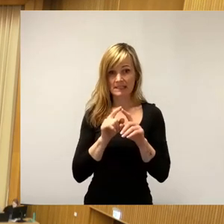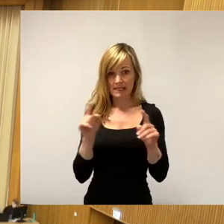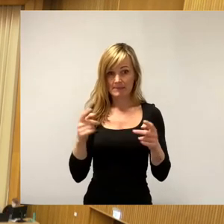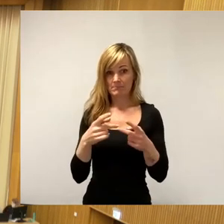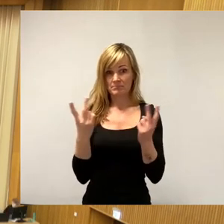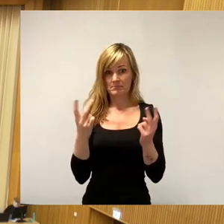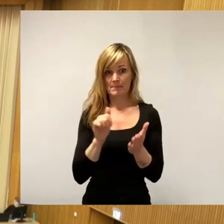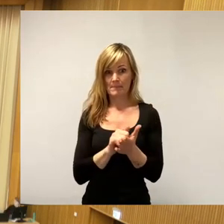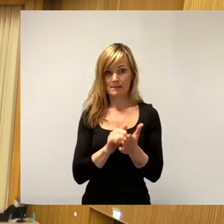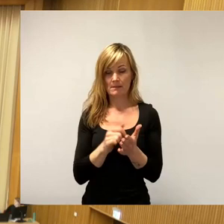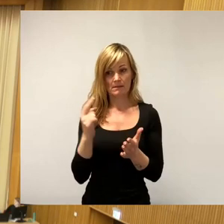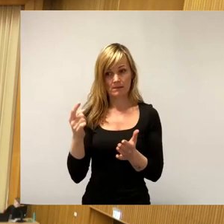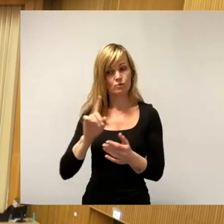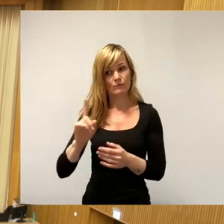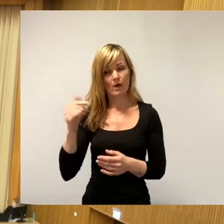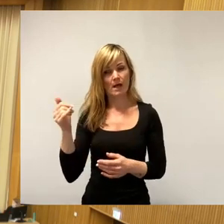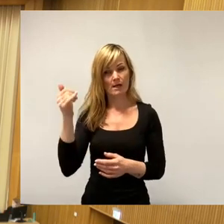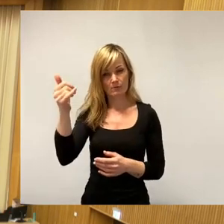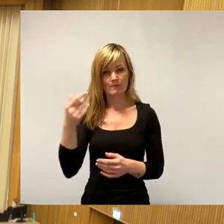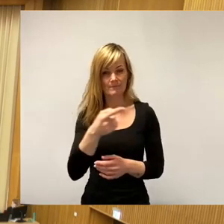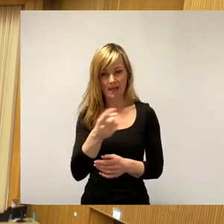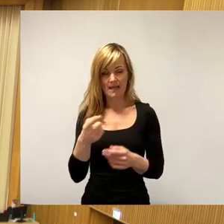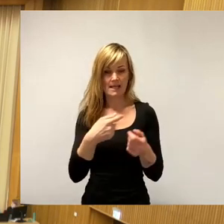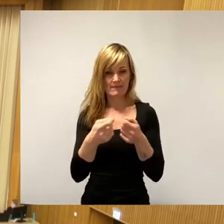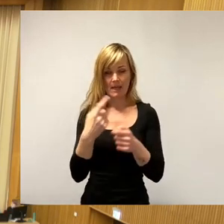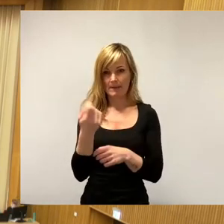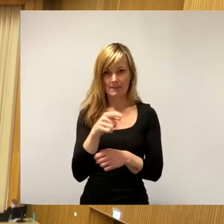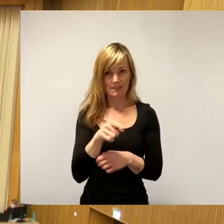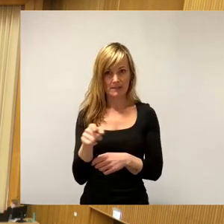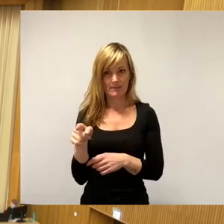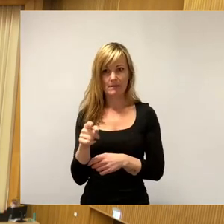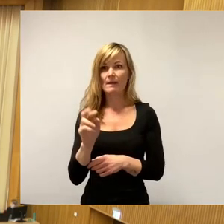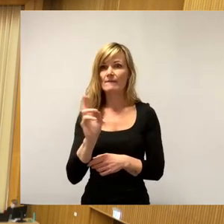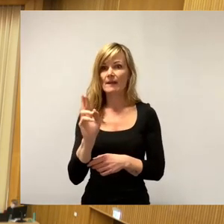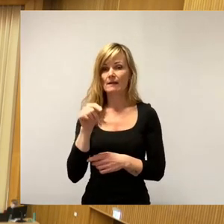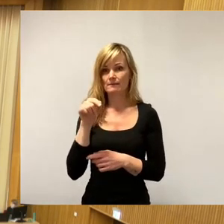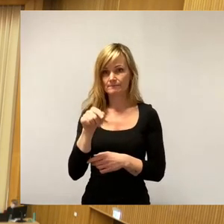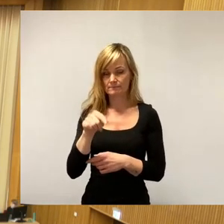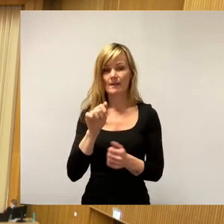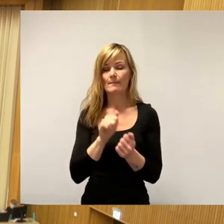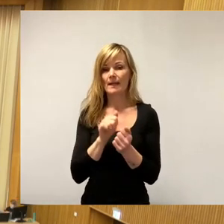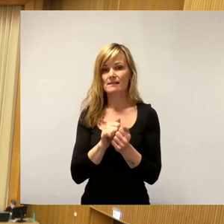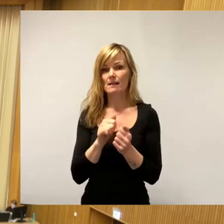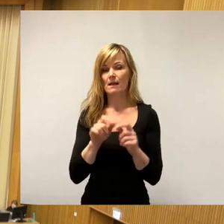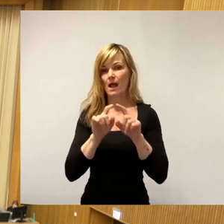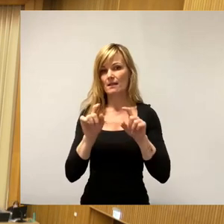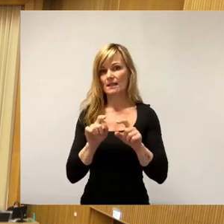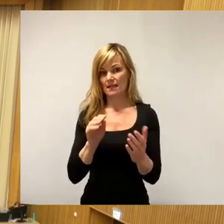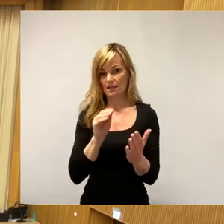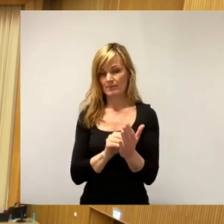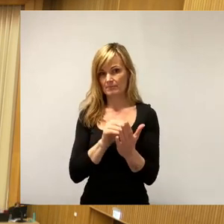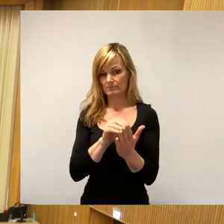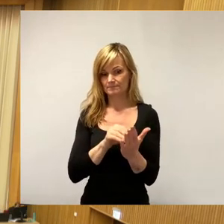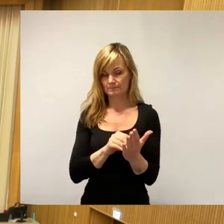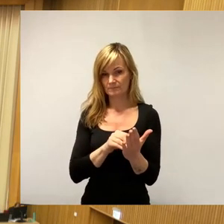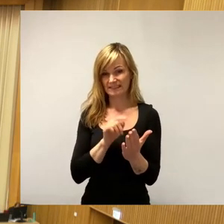den Hörern die Hand genommen und tatsächlich alle Gewerbebetriebe, die in diesem Presseartikel erwähnt waren und offensichtlich von